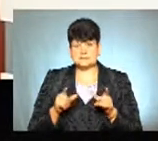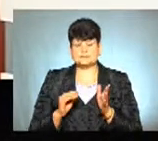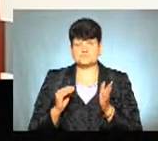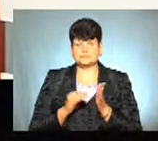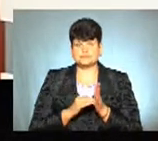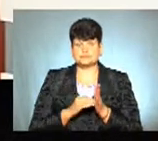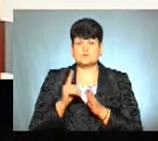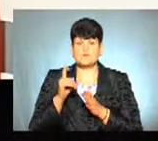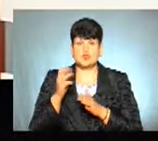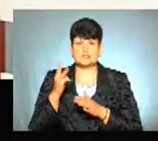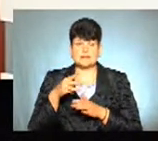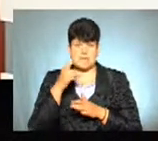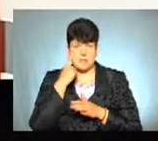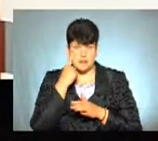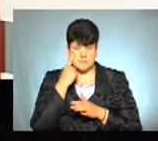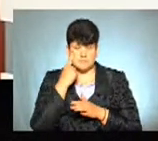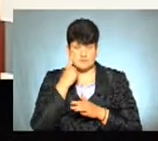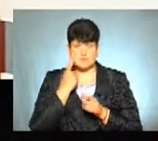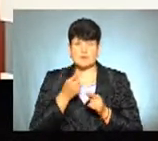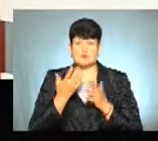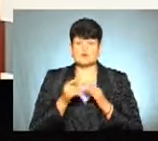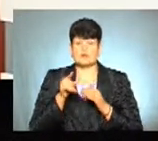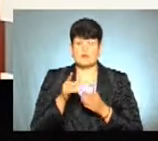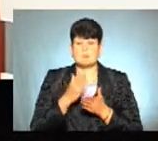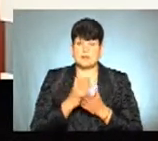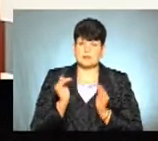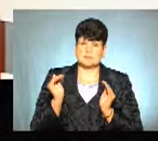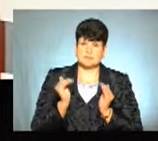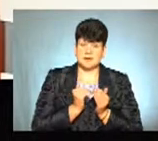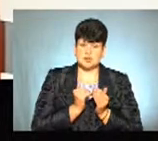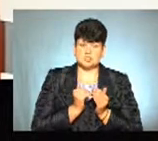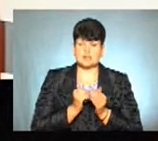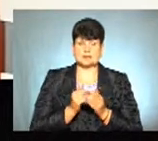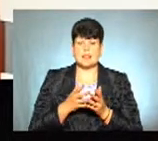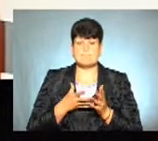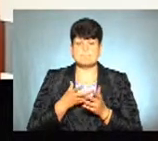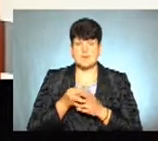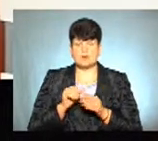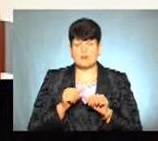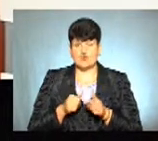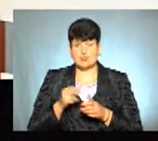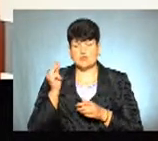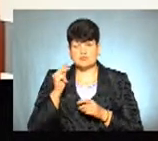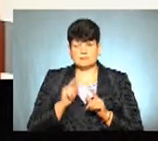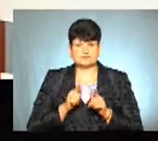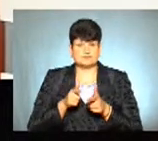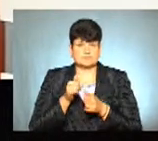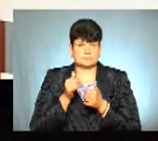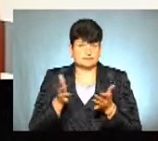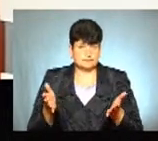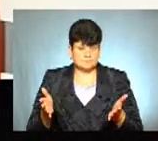поріг 130 балів, тобто, якщо ви маєте нижче, навіть на платну форму навчання ви не проходите.